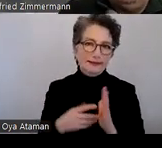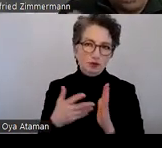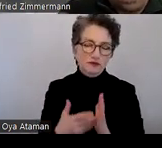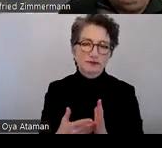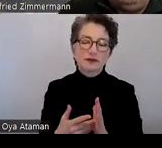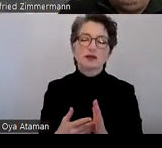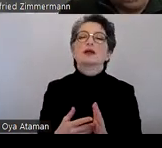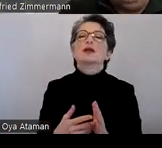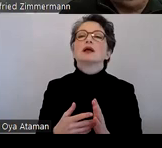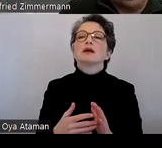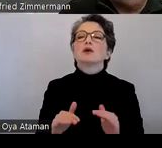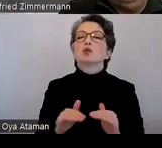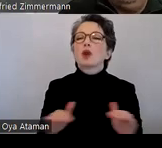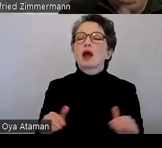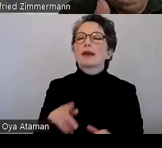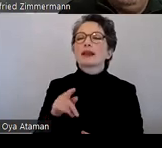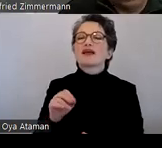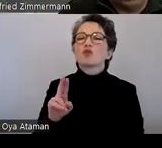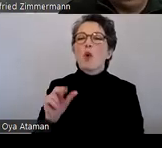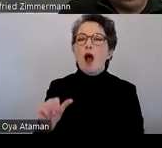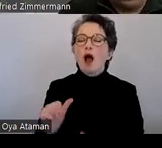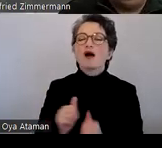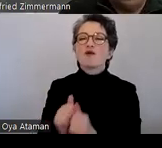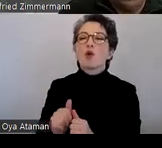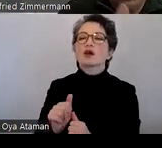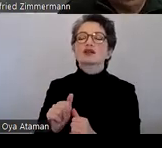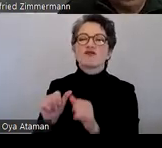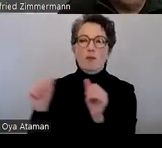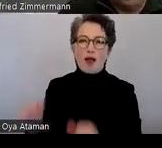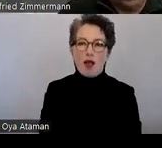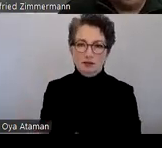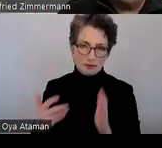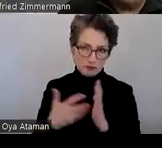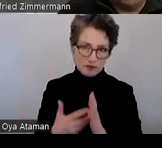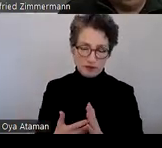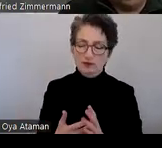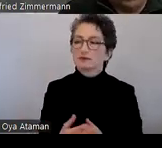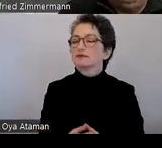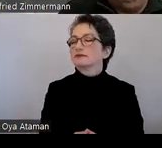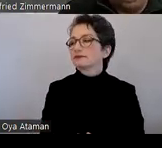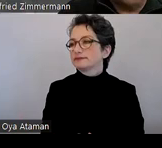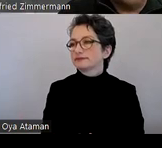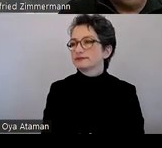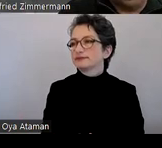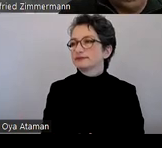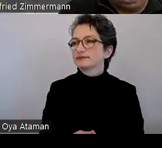-UA-Einhaltung des Formats. Es werden WCAG-Regeln